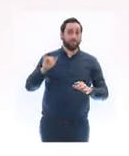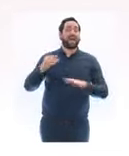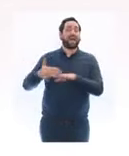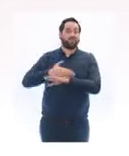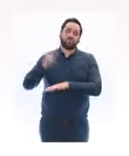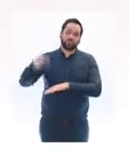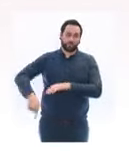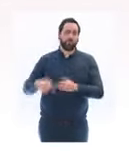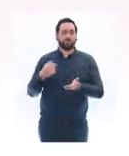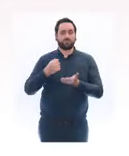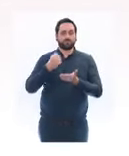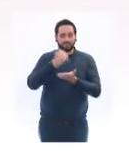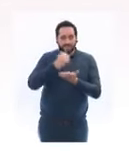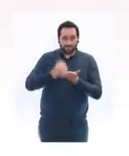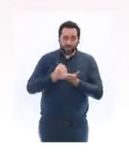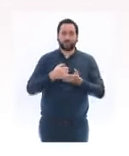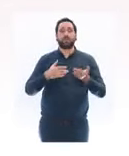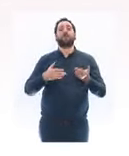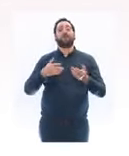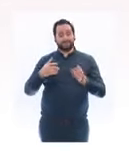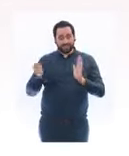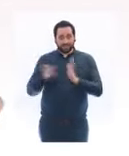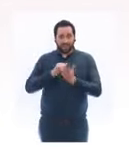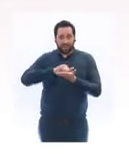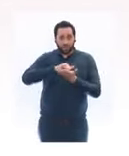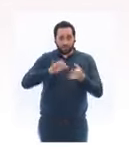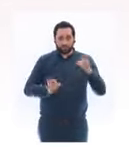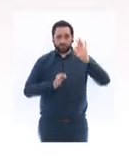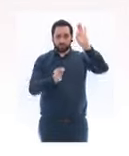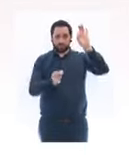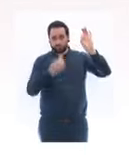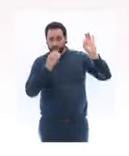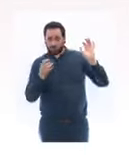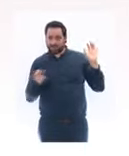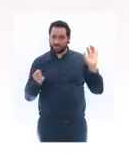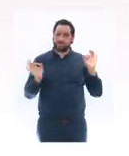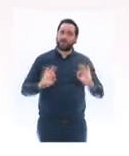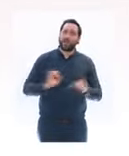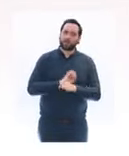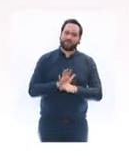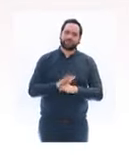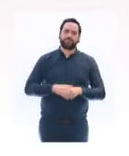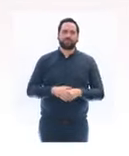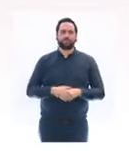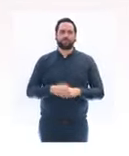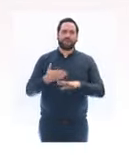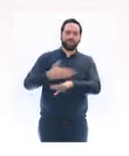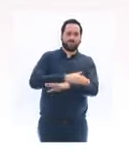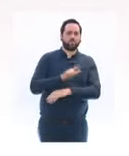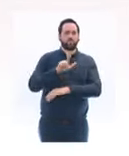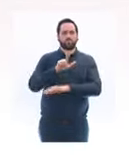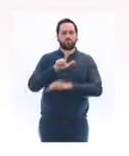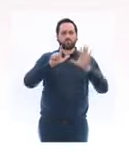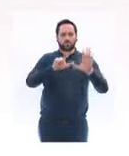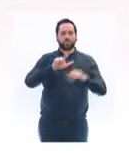réalisé 72 heures à l'avance. Et pour ceux qui ne disposeraient pas du résultat d'un test,